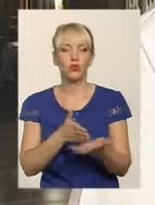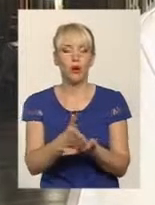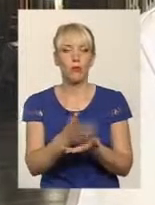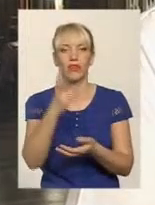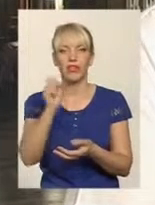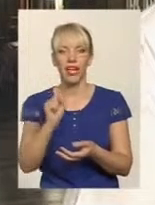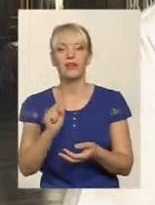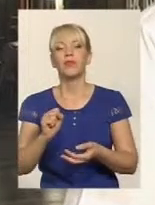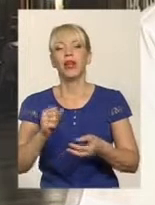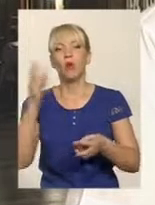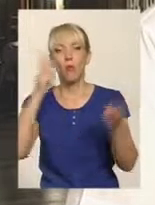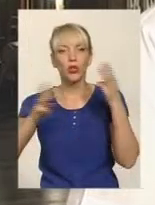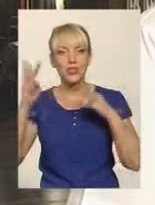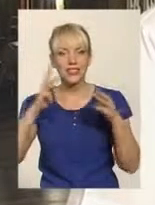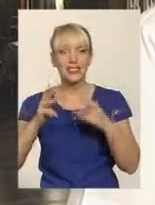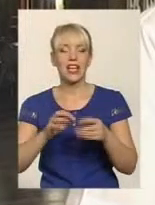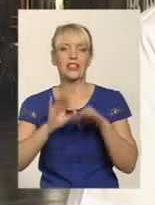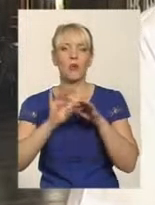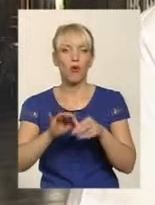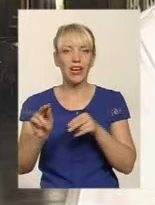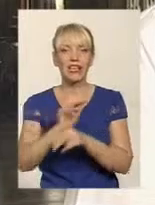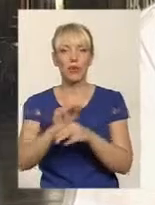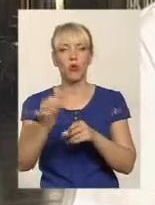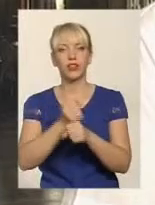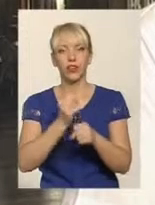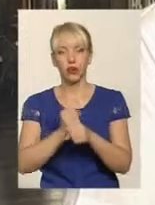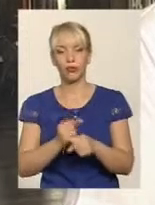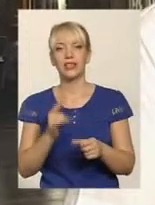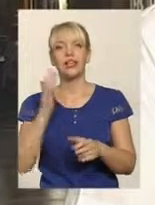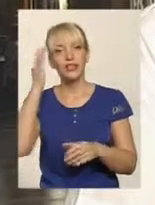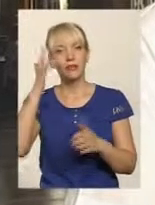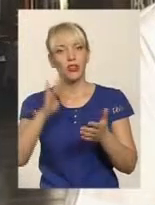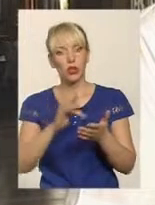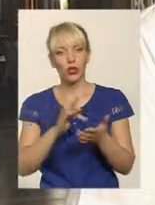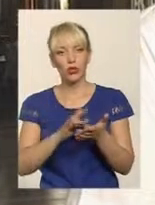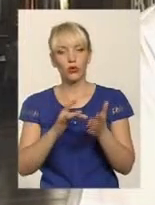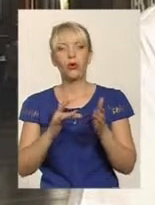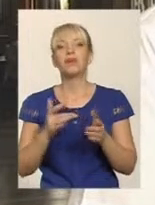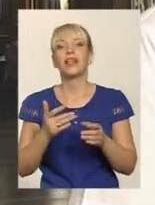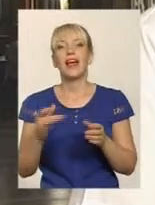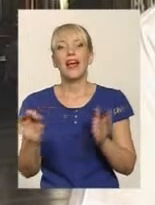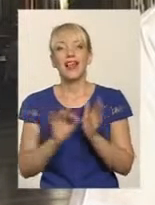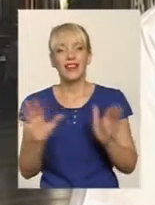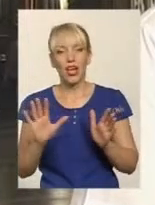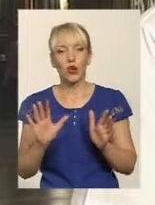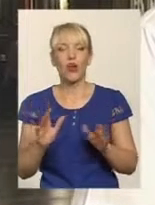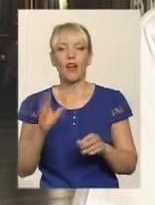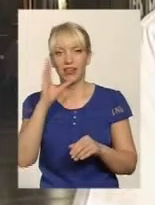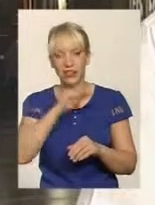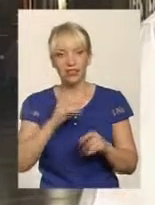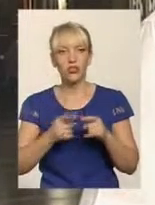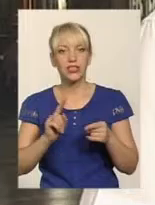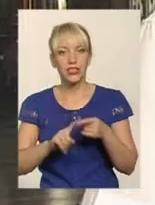модернізацію, проведення ремонтних робіт з метою енергоефективності, власний внесок складає 40%